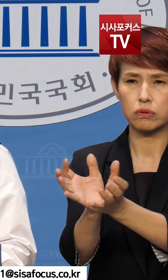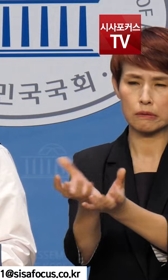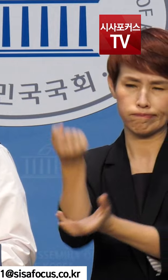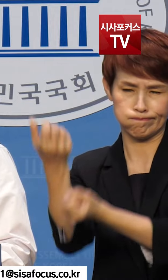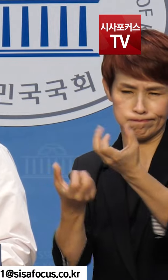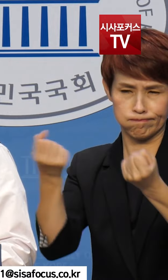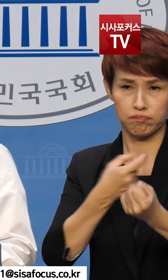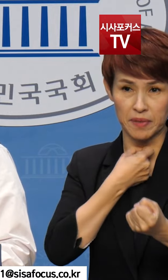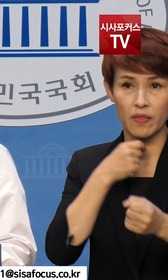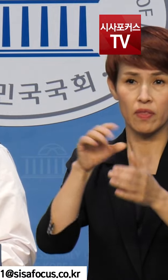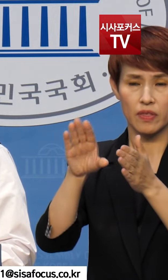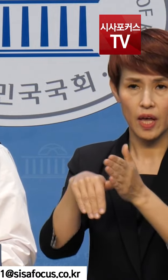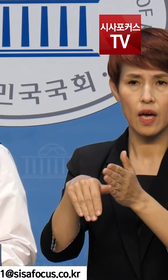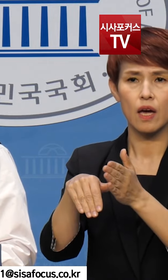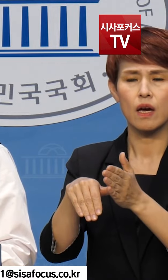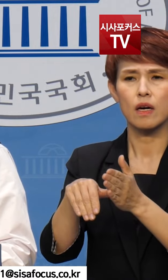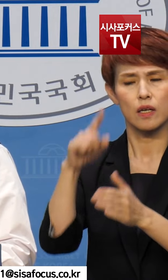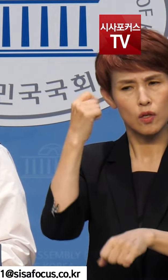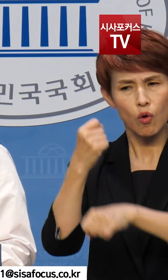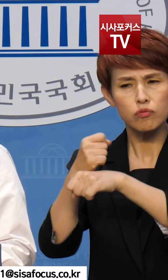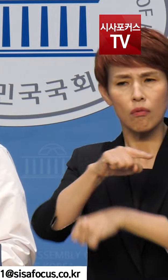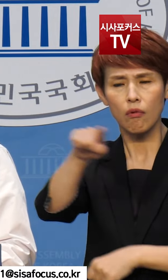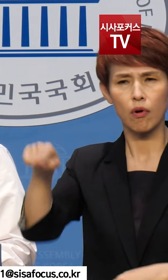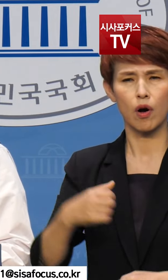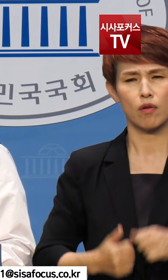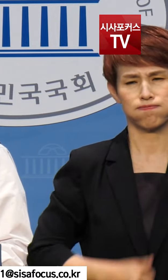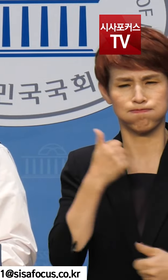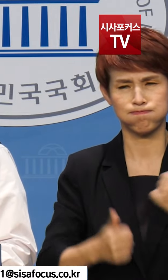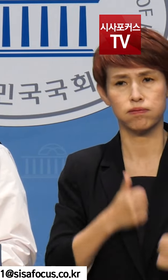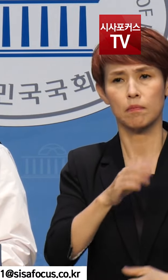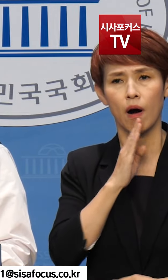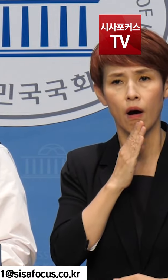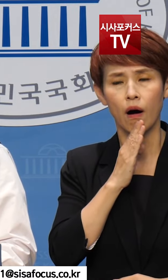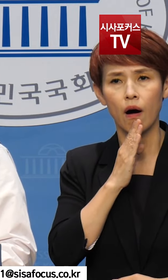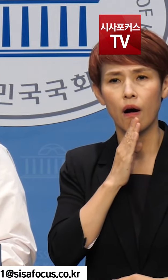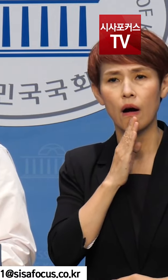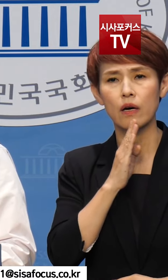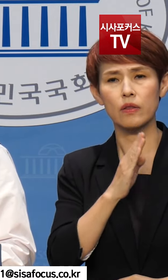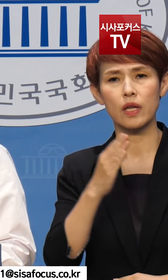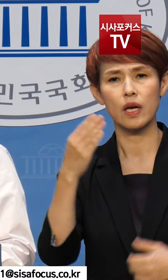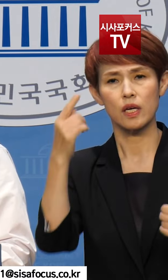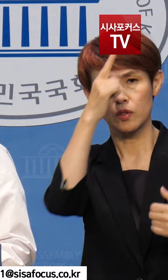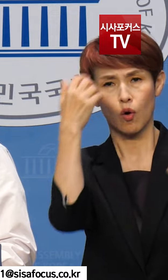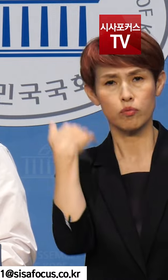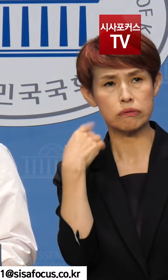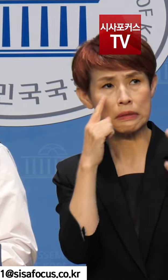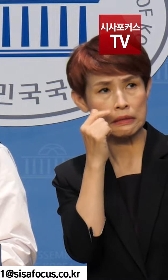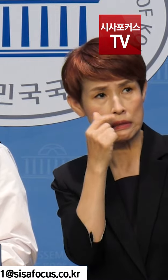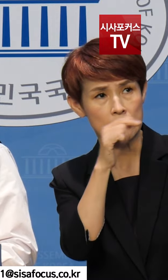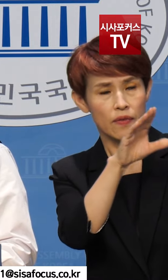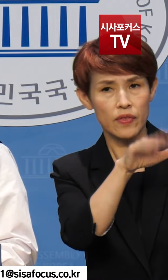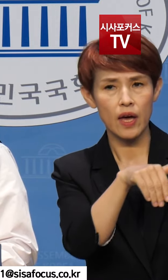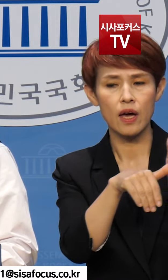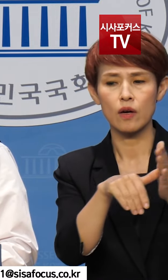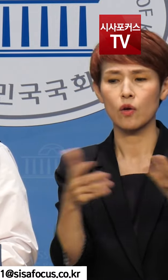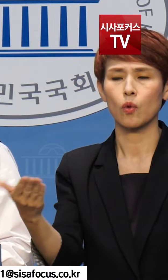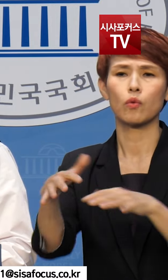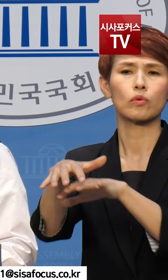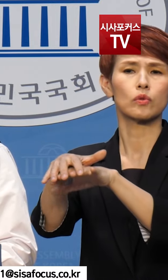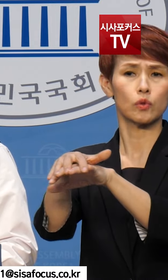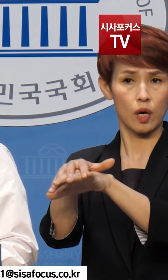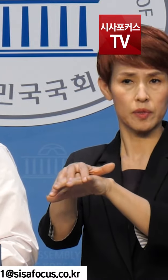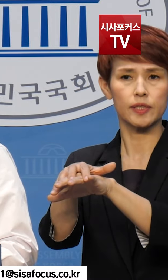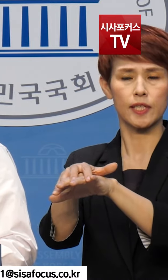찢어발리기를 할 때 항우연 전체가 우려하고 분노했지만 누구 하나 정권의 눈치를 보며 나서지 못하고 있을 때 항우연 노동조합은